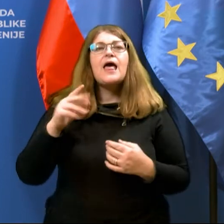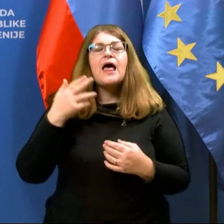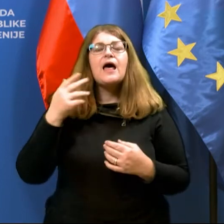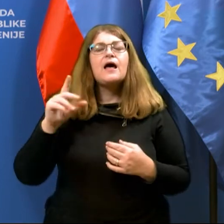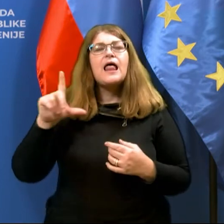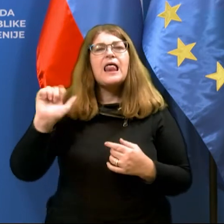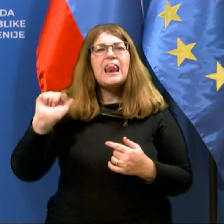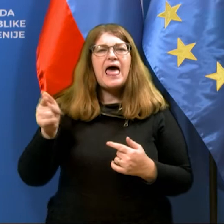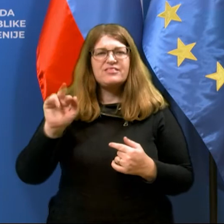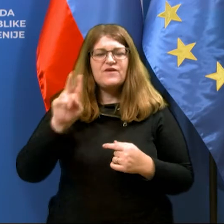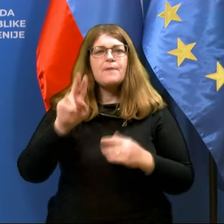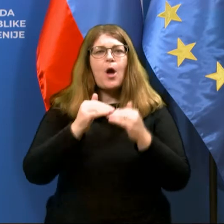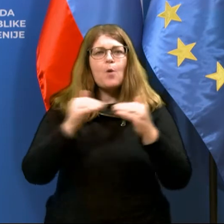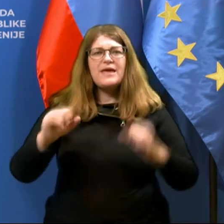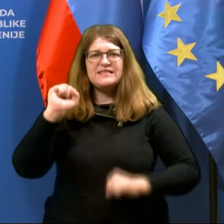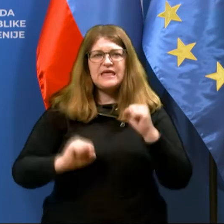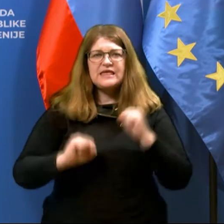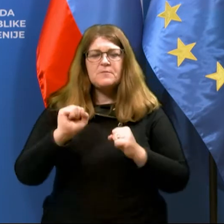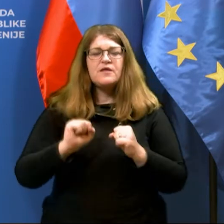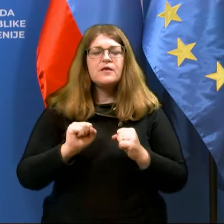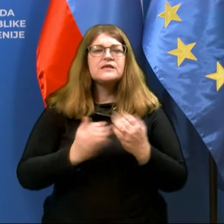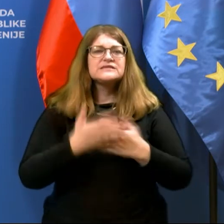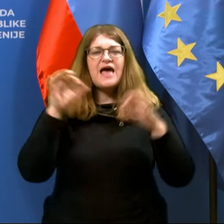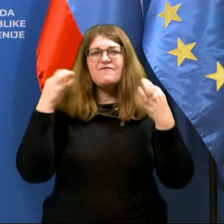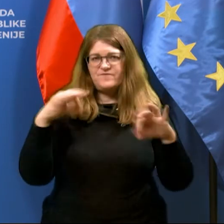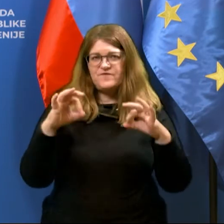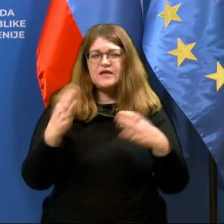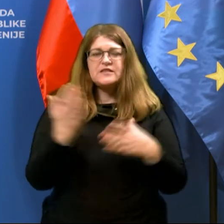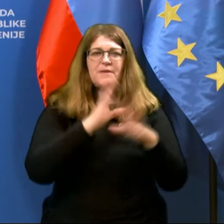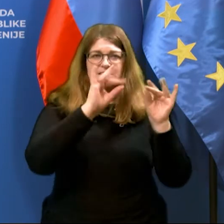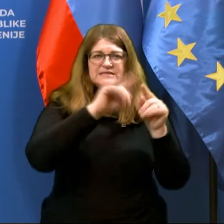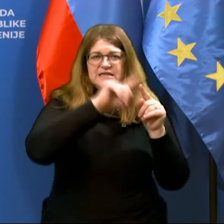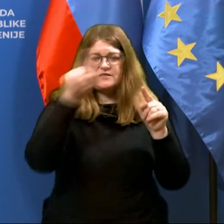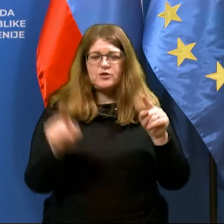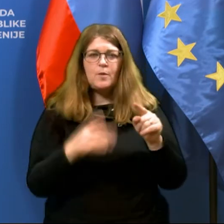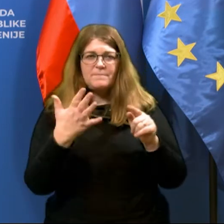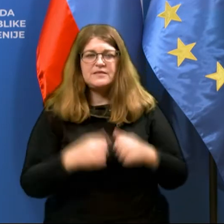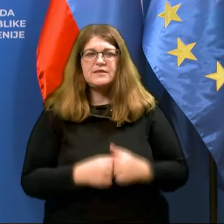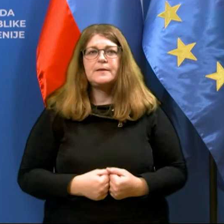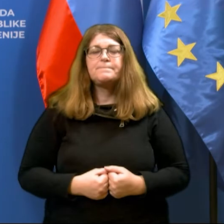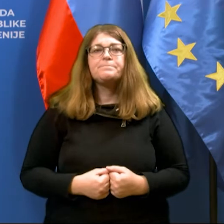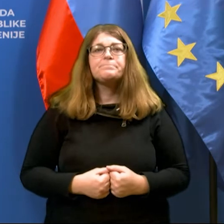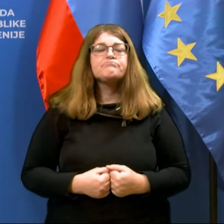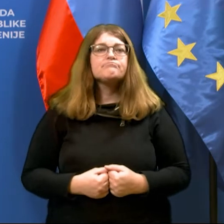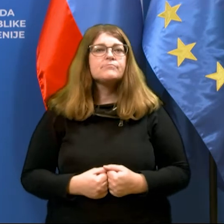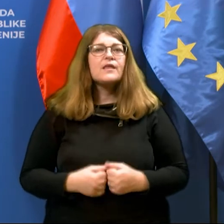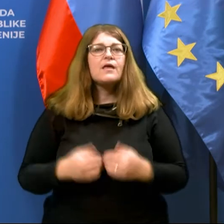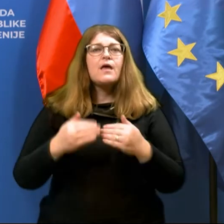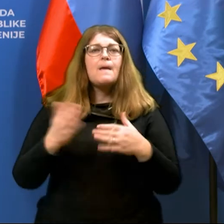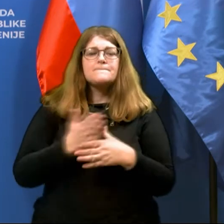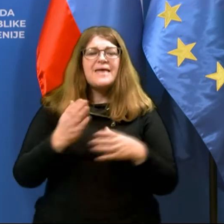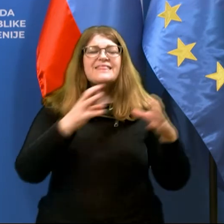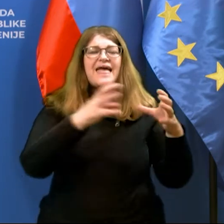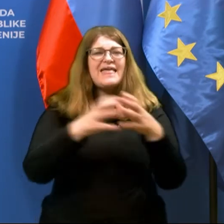ob koncih tedna, torej v nočnih urah za vikend, in sicer med 22. in 5. uro samega omejitev gibanja med